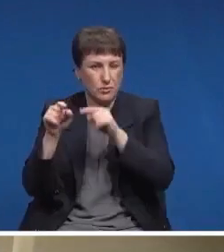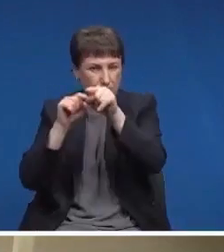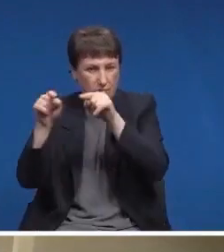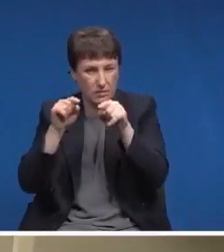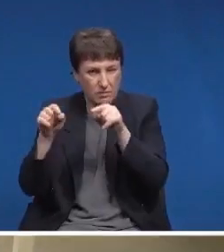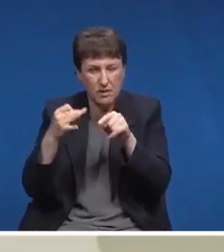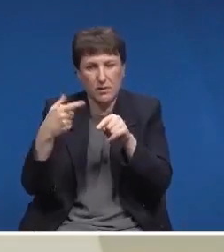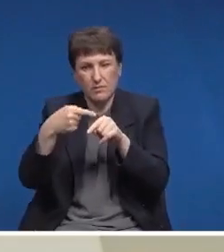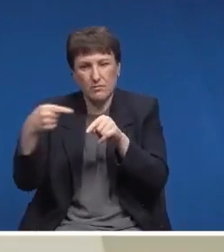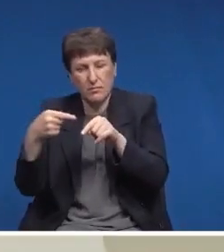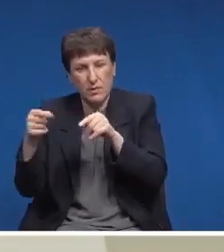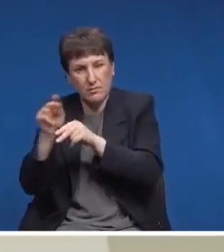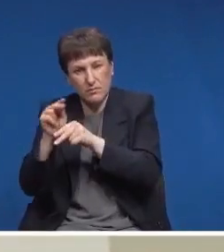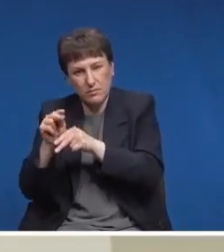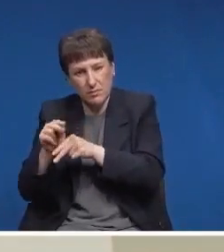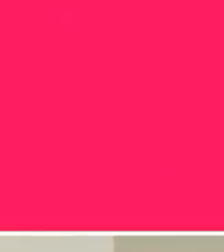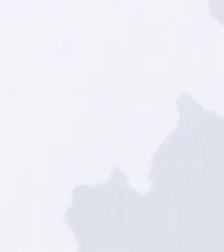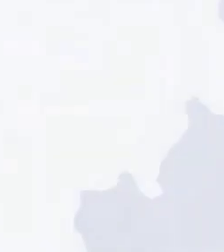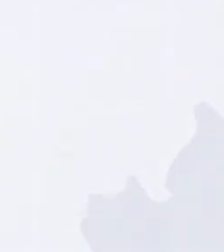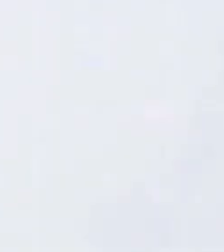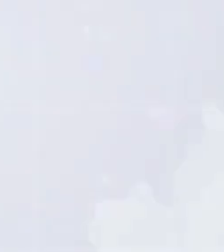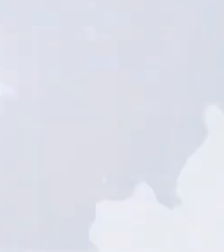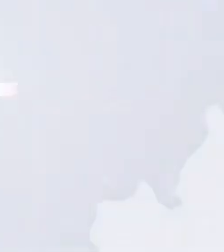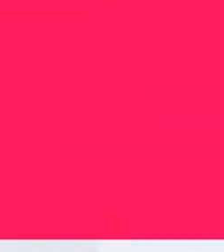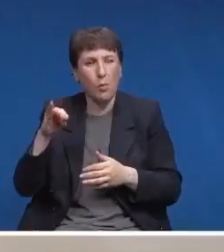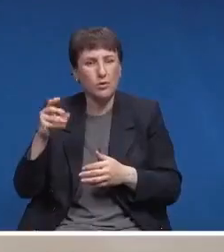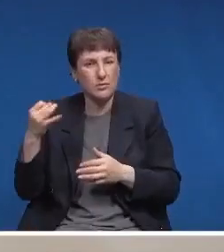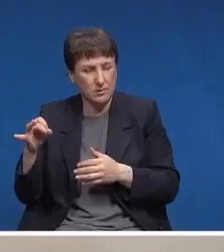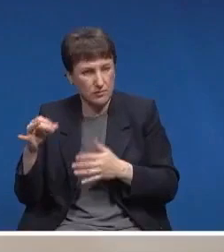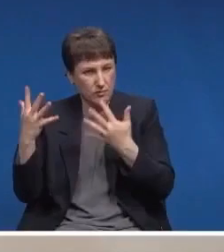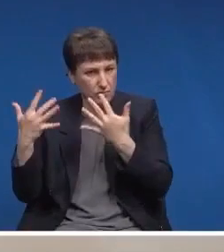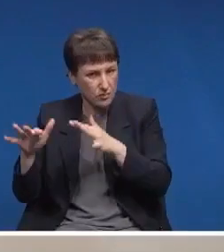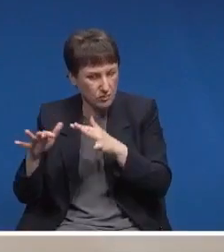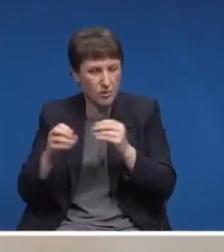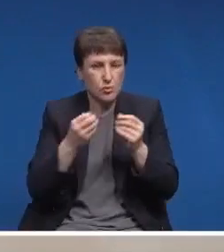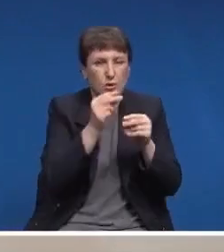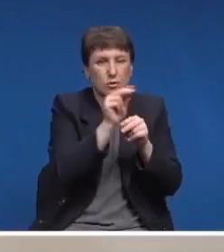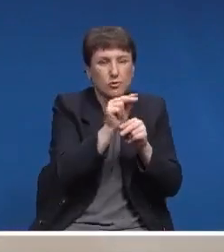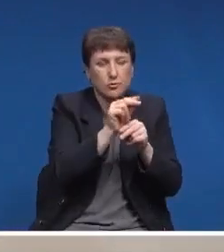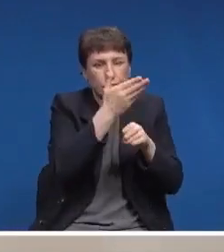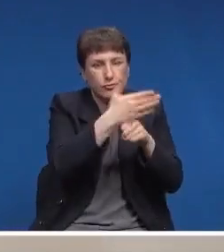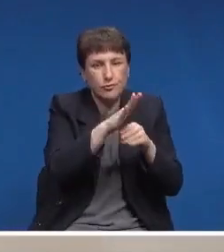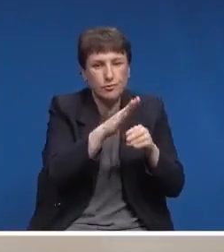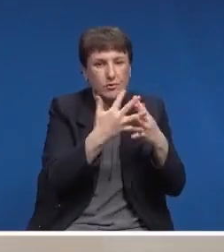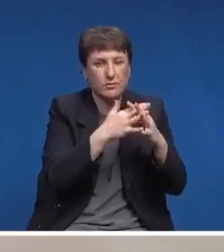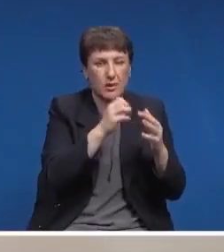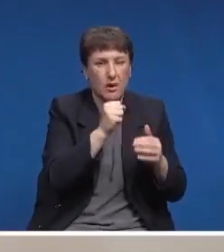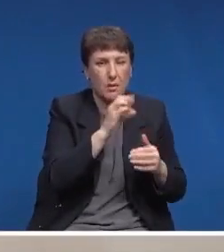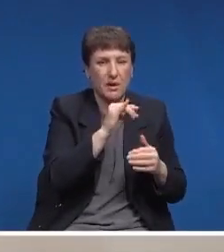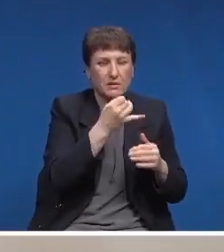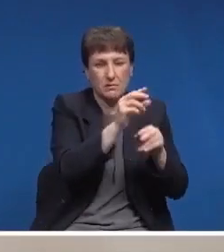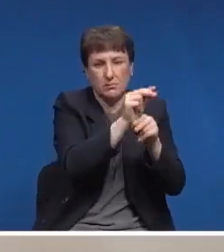стационара и пищеблока больницы в селе Амутинское. А также частично обновлен стационар в селе Аббатское.